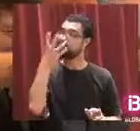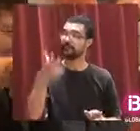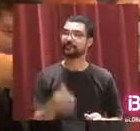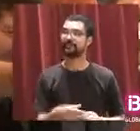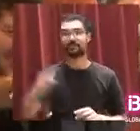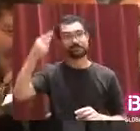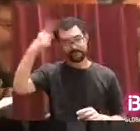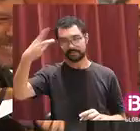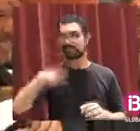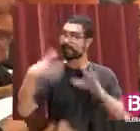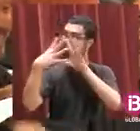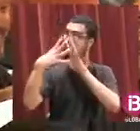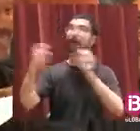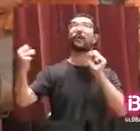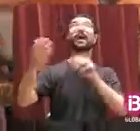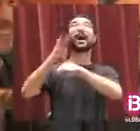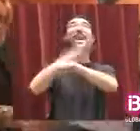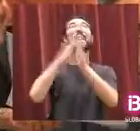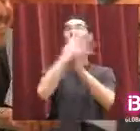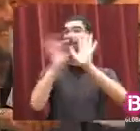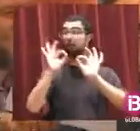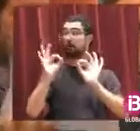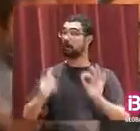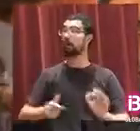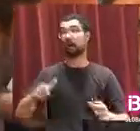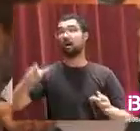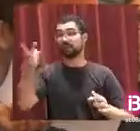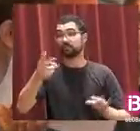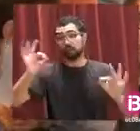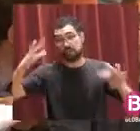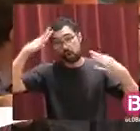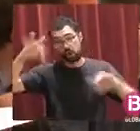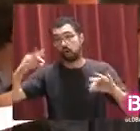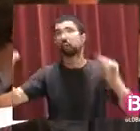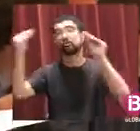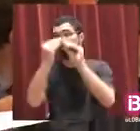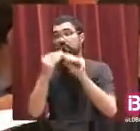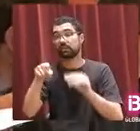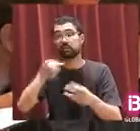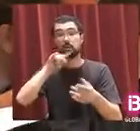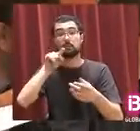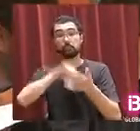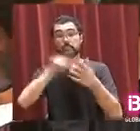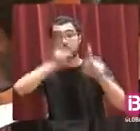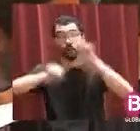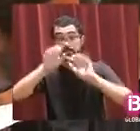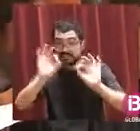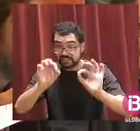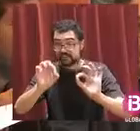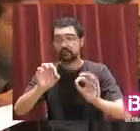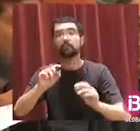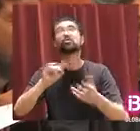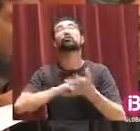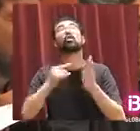que ningú pensi que m'ho en parla abans, perquè no és així. El que passa és que de sentit comú que un problema d'aquest tipus se solucioni de la millor manera